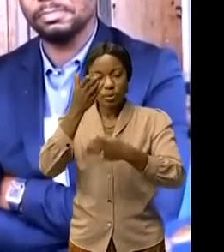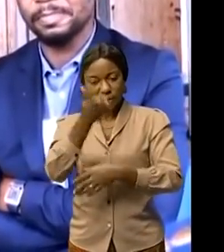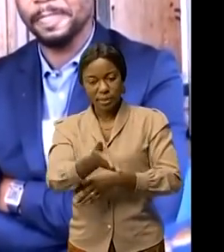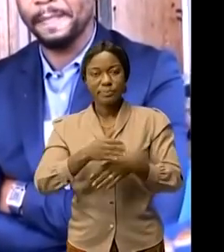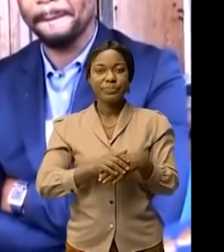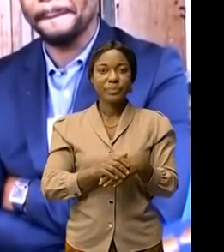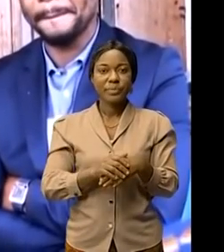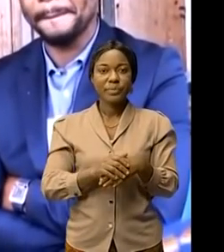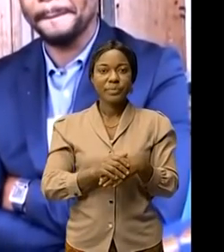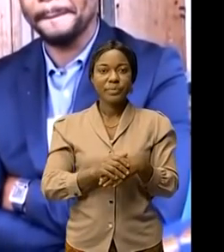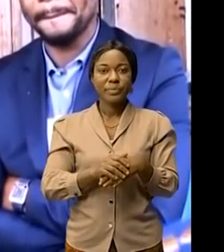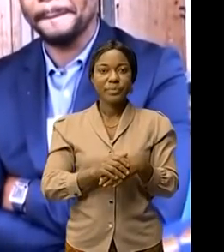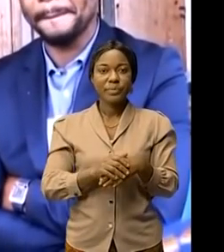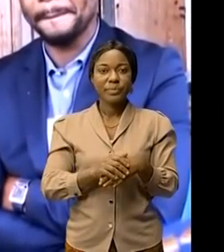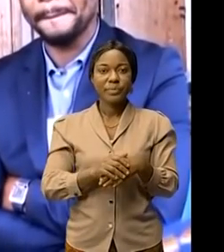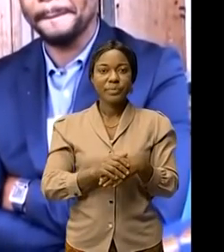de circonstance l'autorité